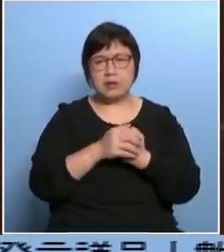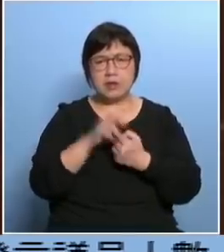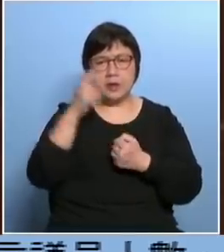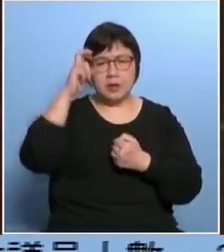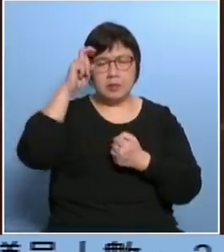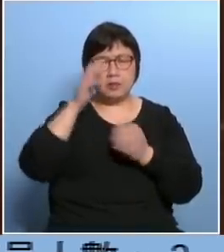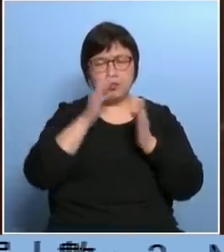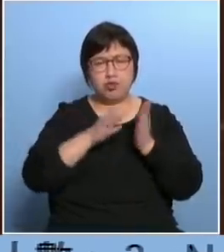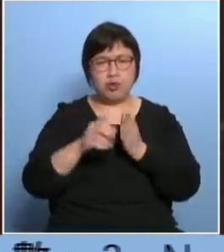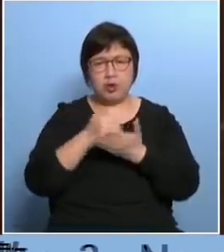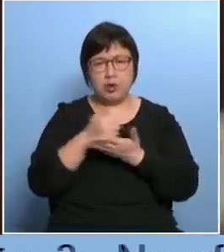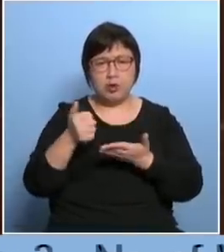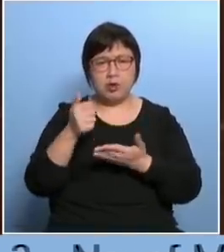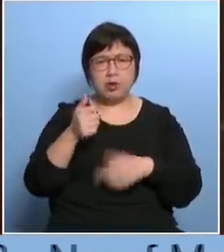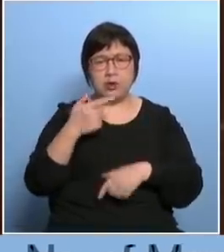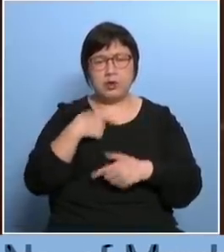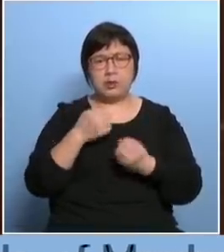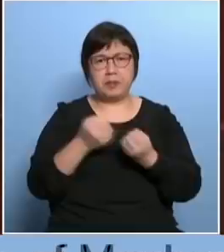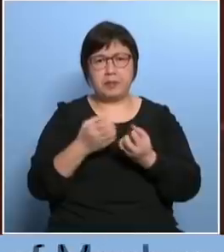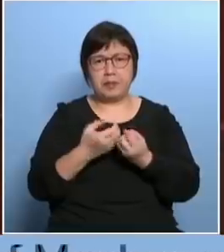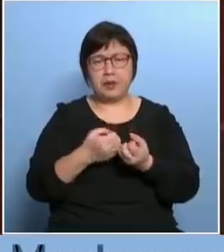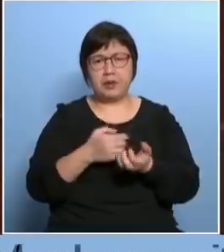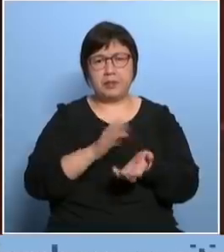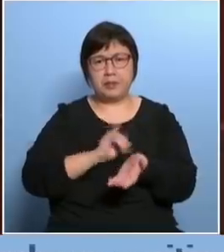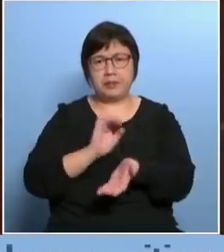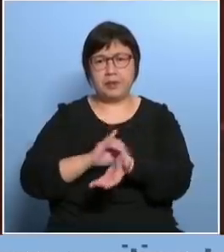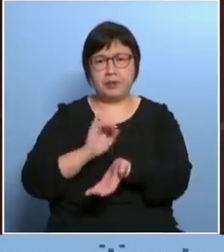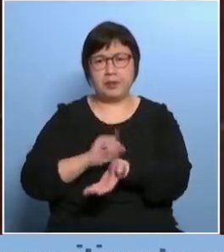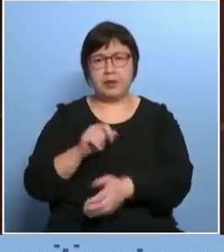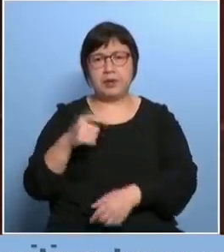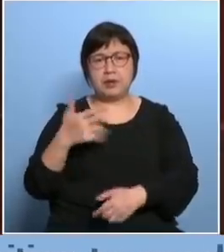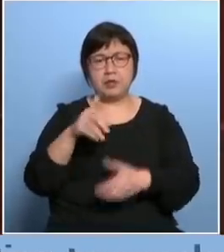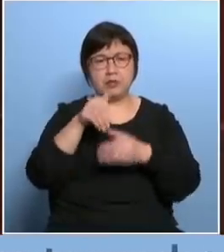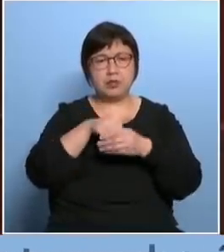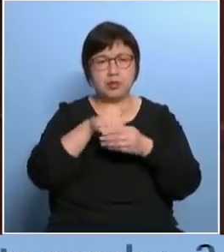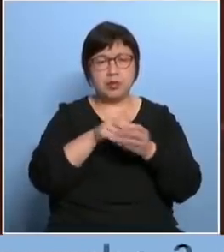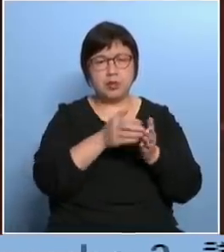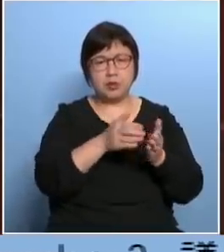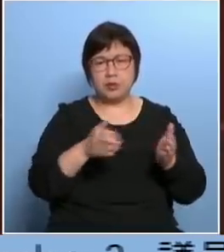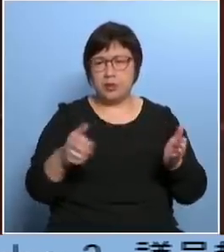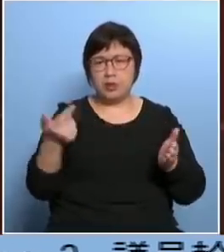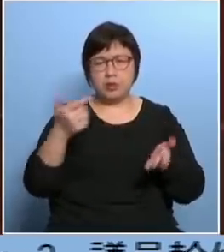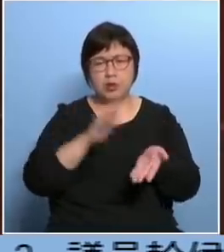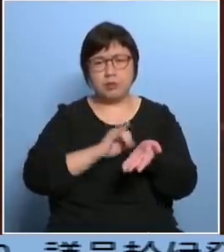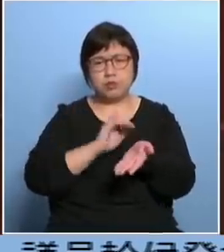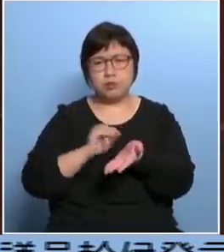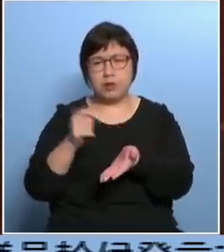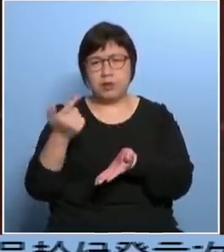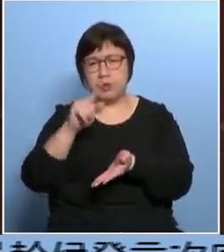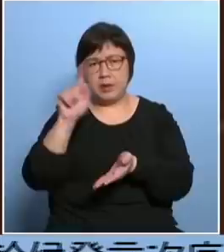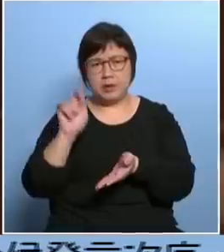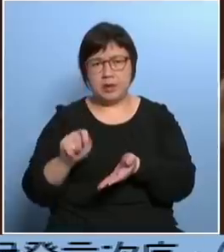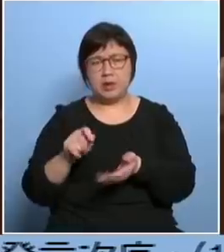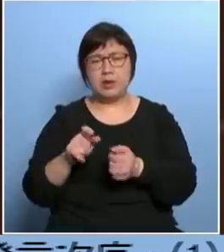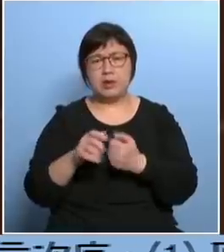一下如何去处理好都还可以出这么多问题今次的区选出现了那个选举的过程出现了很多问题由我刚